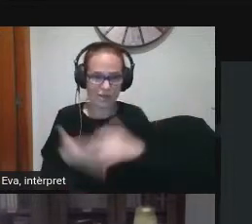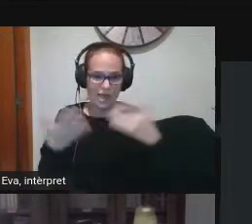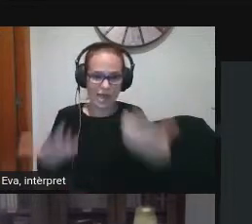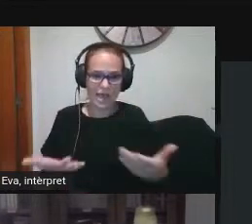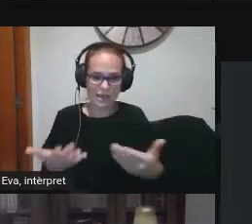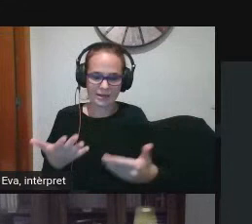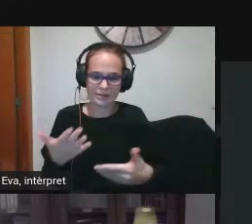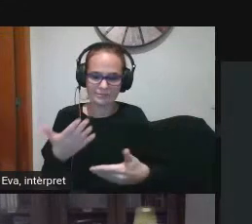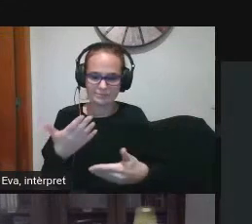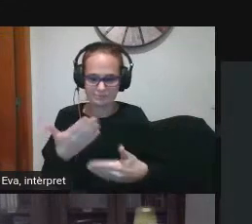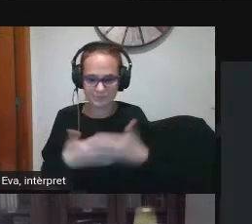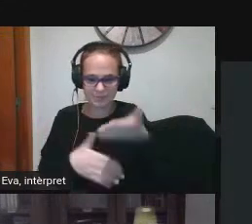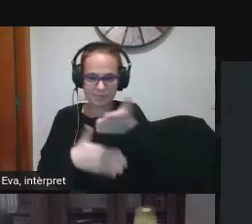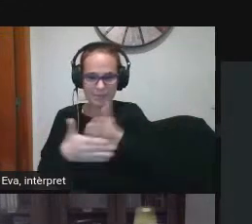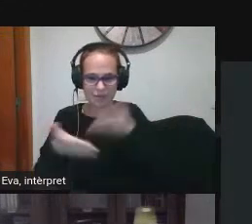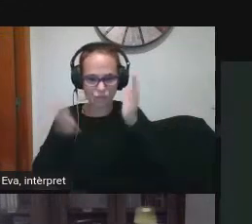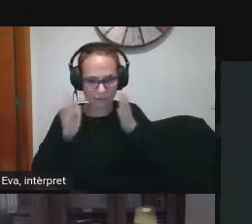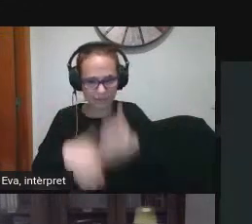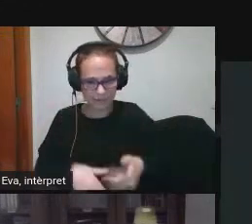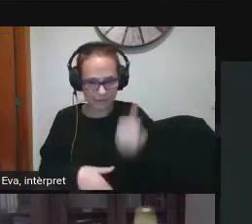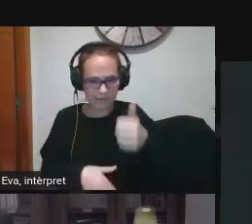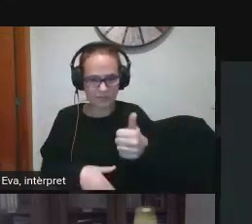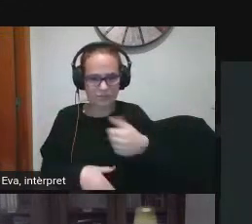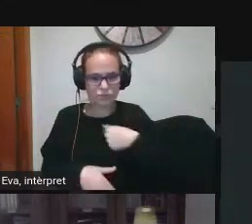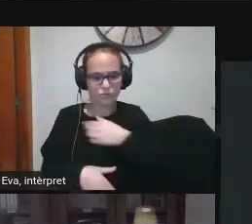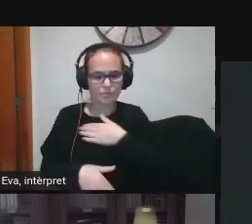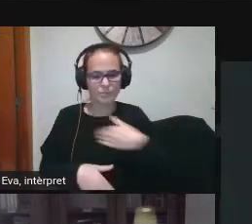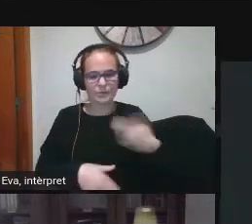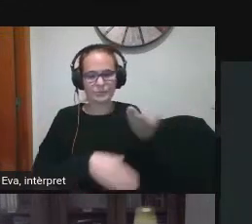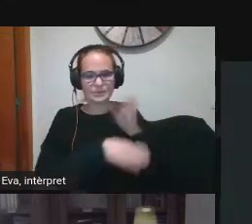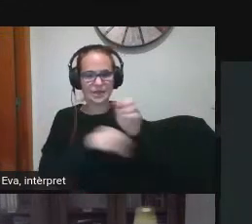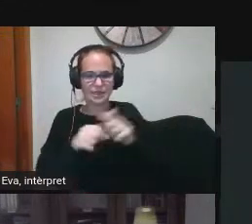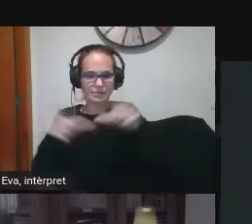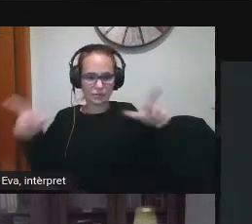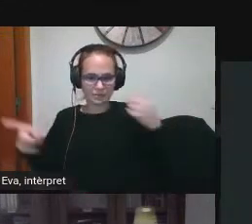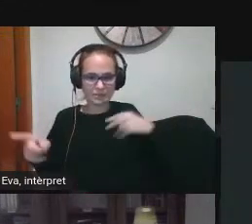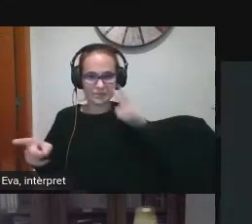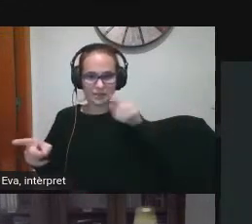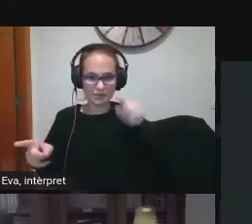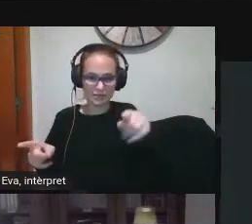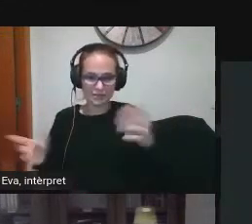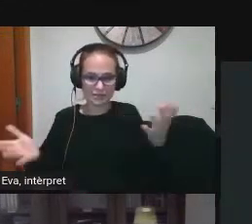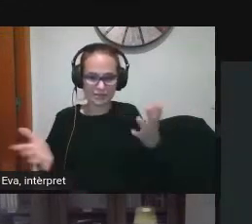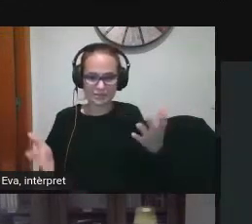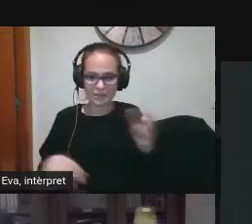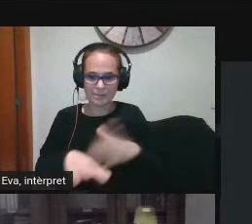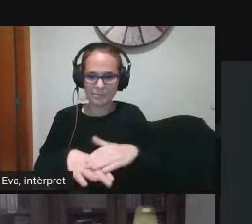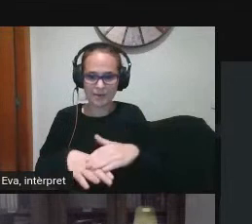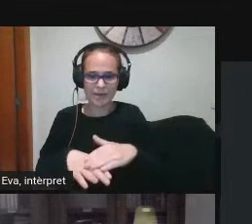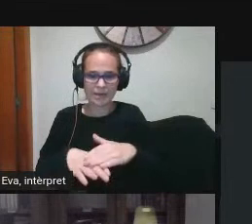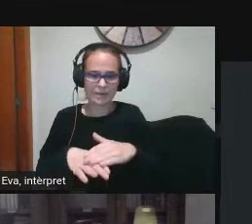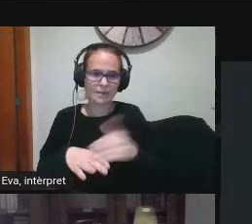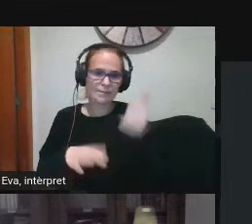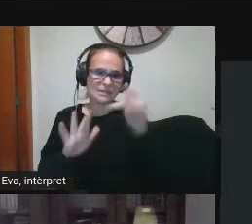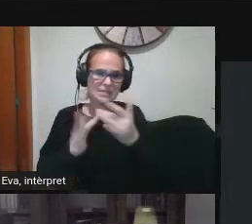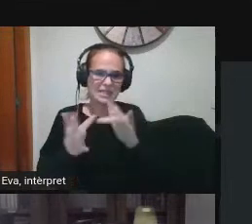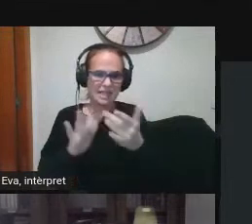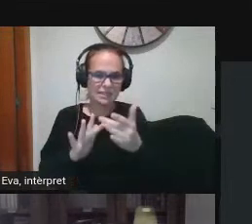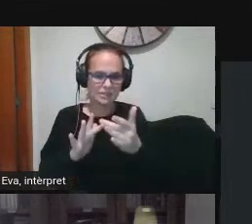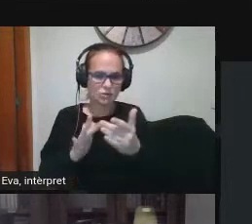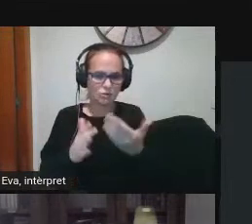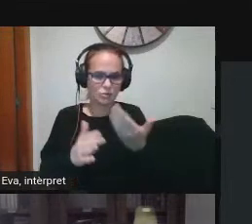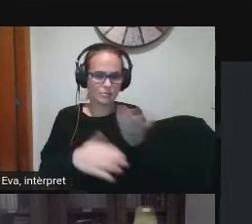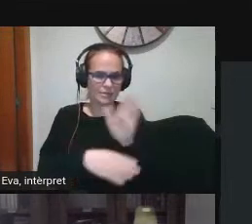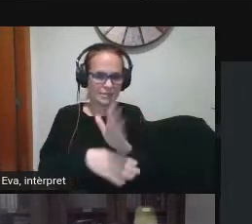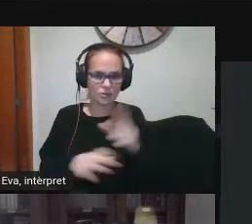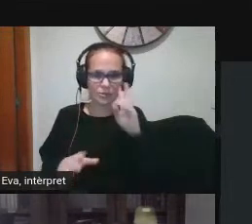més formativa voldríem presentar-vos aquesta diapositiva que teniu aquí per fer la presentació una mica interactiva. Veieu que